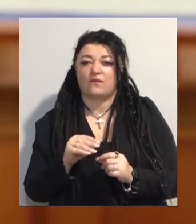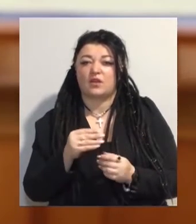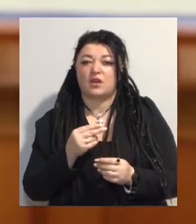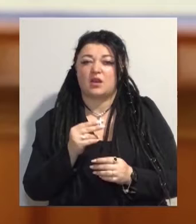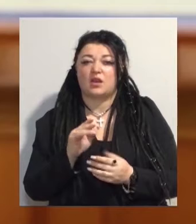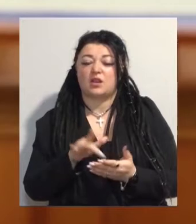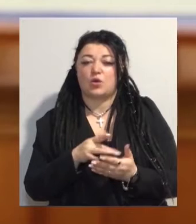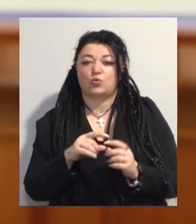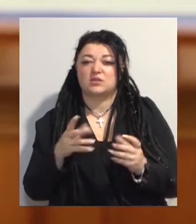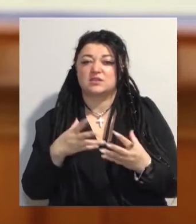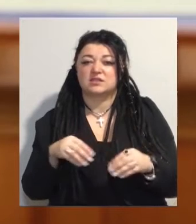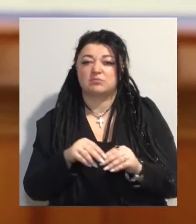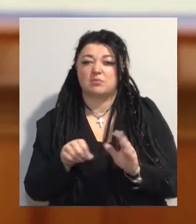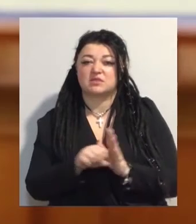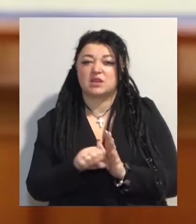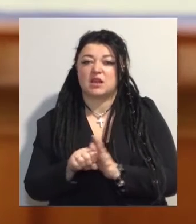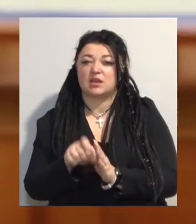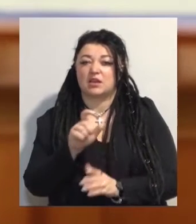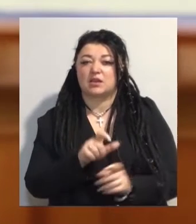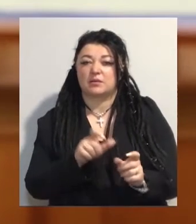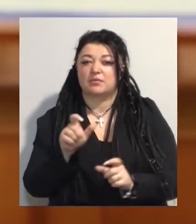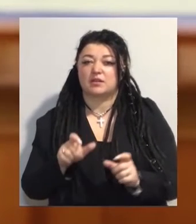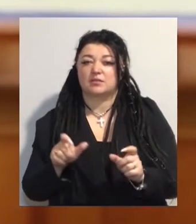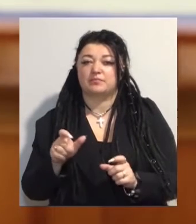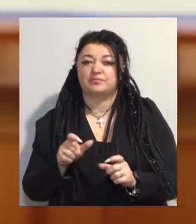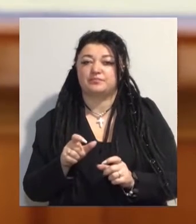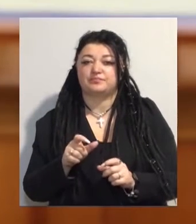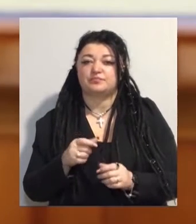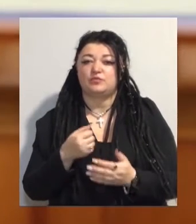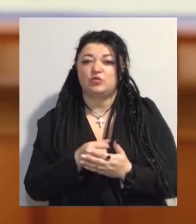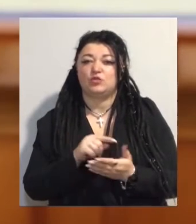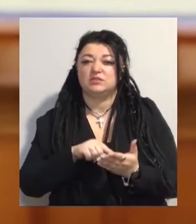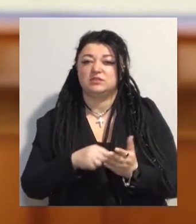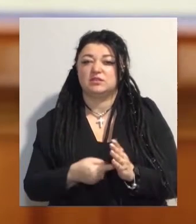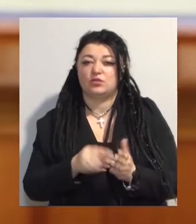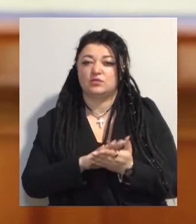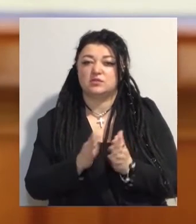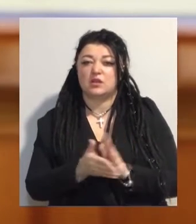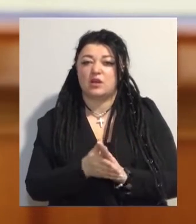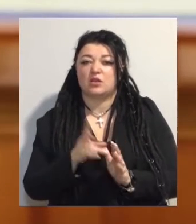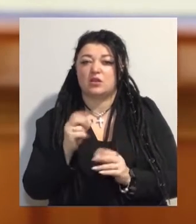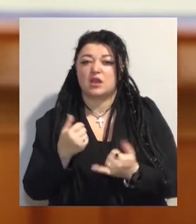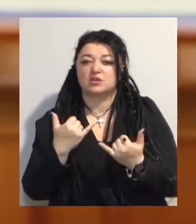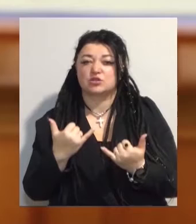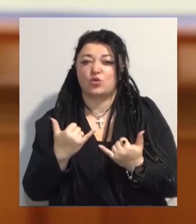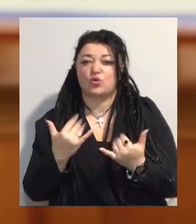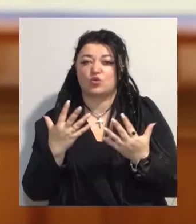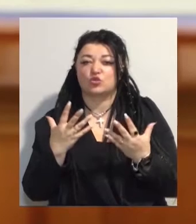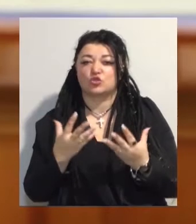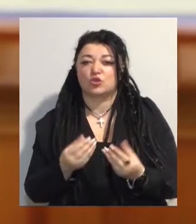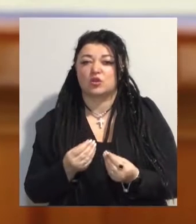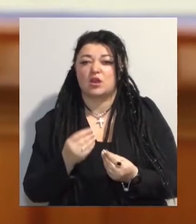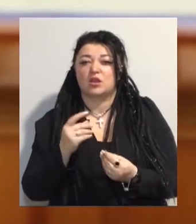Тобто, як різниця до цільового фонду станом на сьогоднішній день, тобто, за